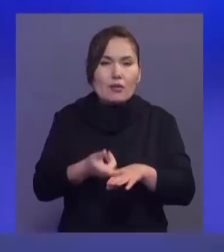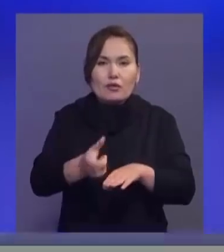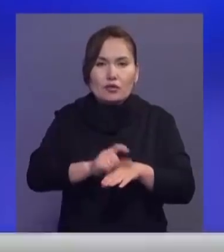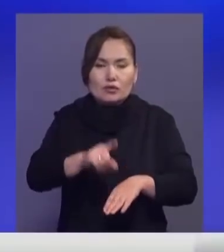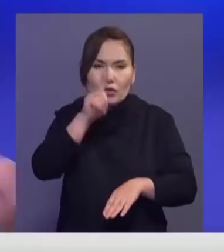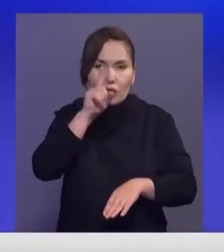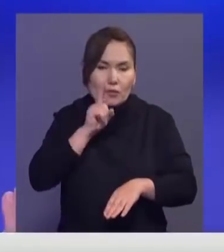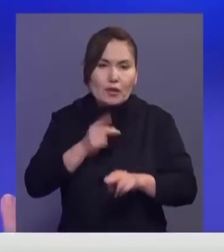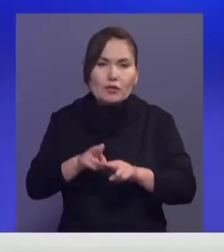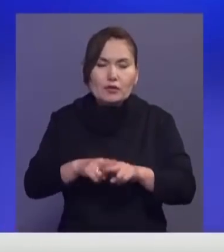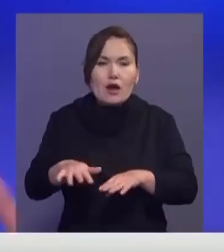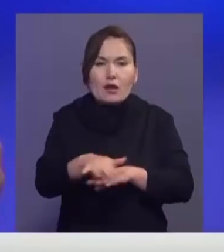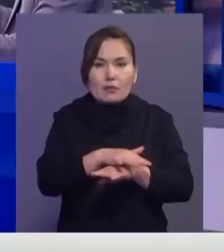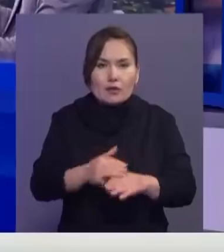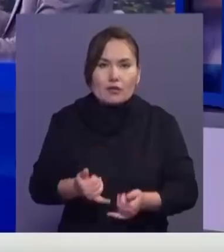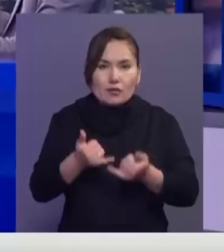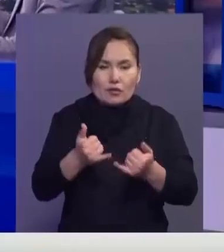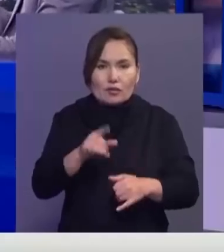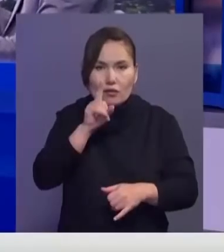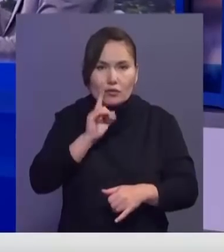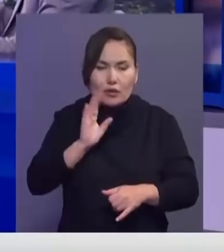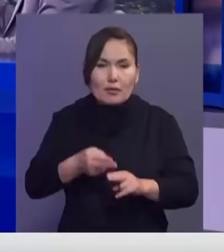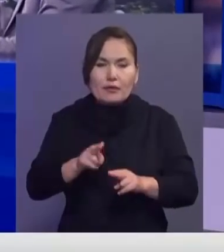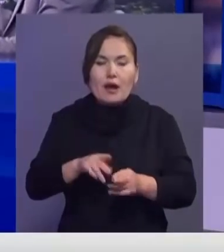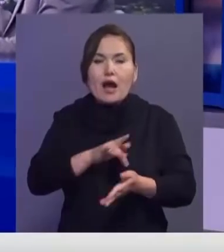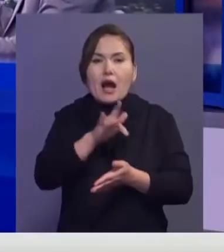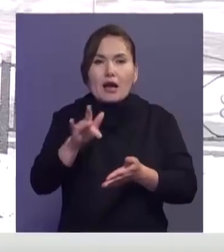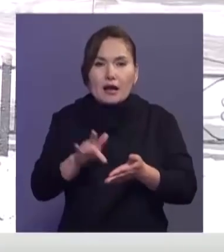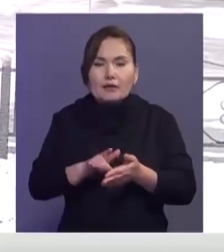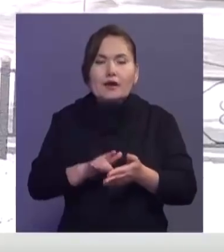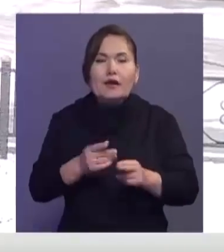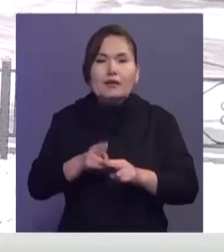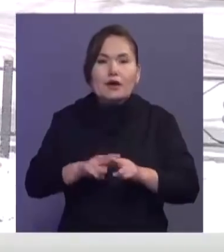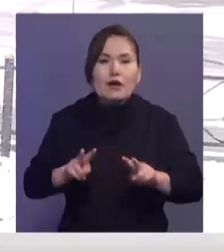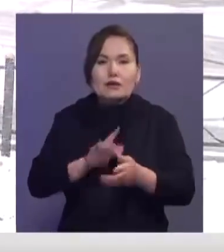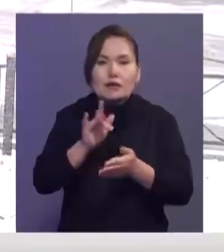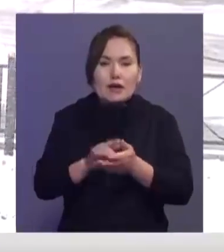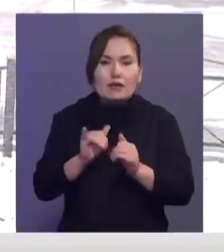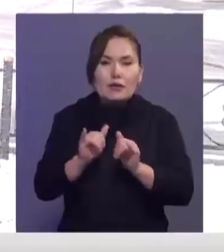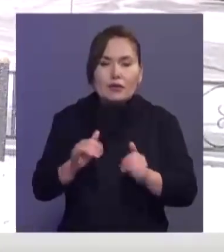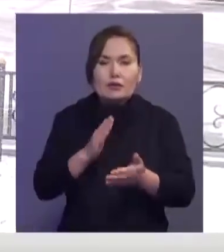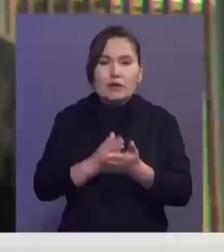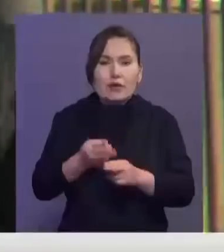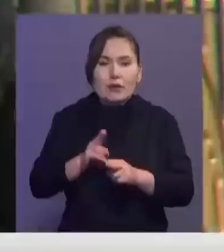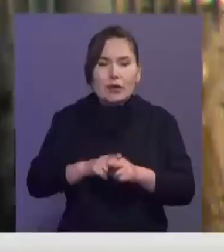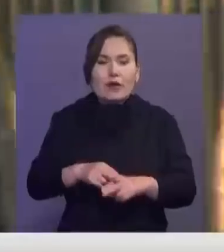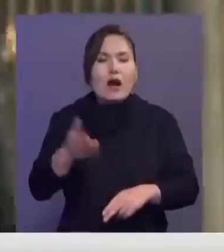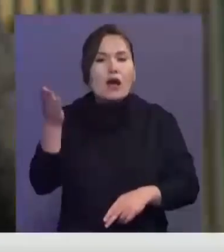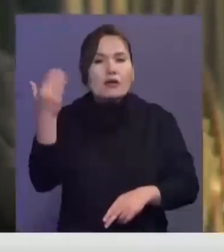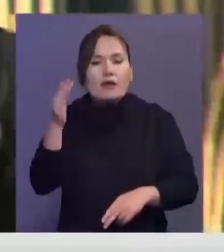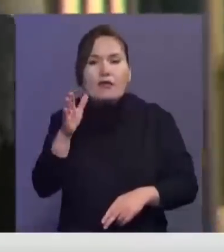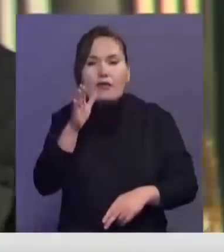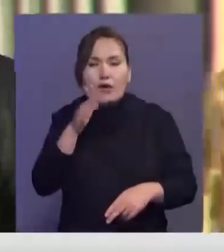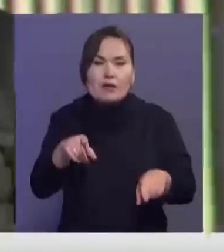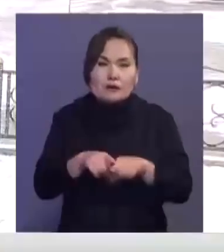өсуге де жол ашылады. Ел үрдалықтар үшін қаланың қазірге даму қарғында көңілі қуантады. Айтуларынша бұрынғы кездермен салыстырғанда